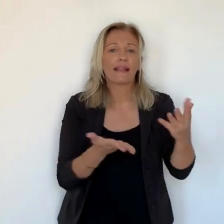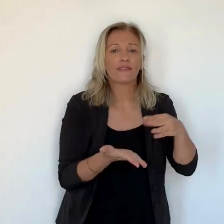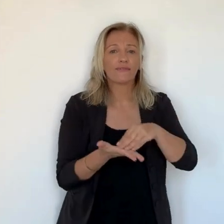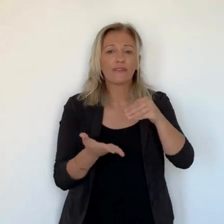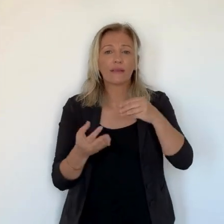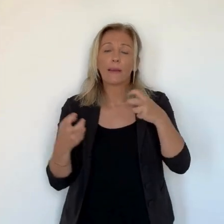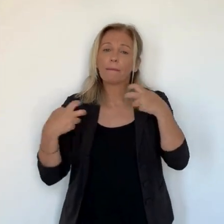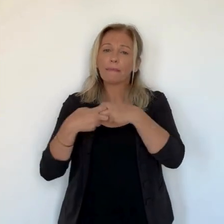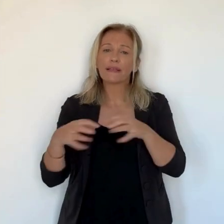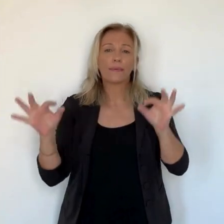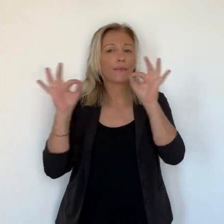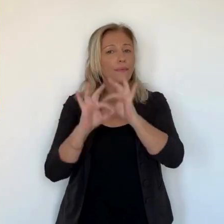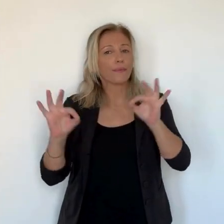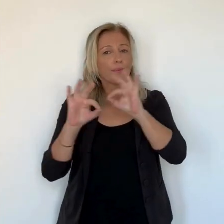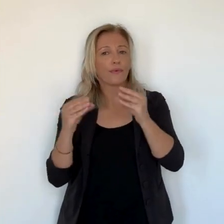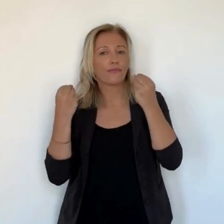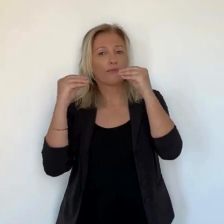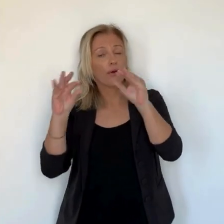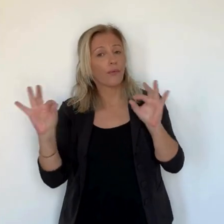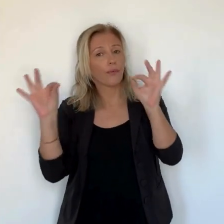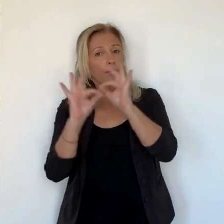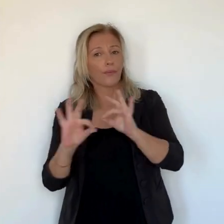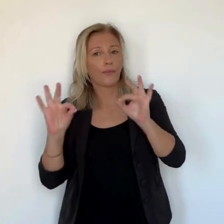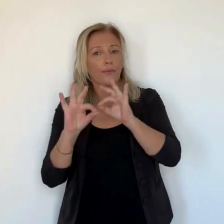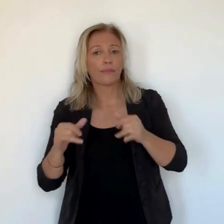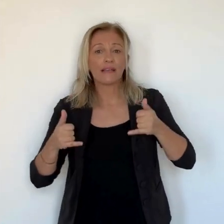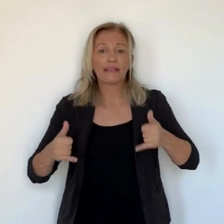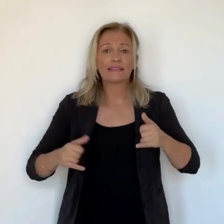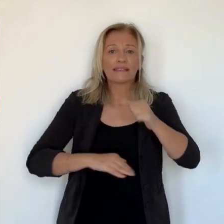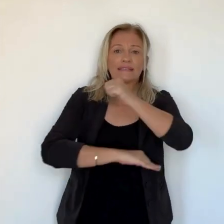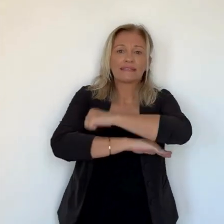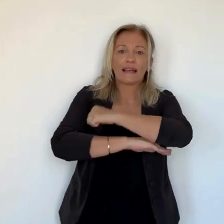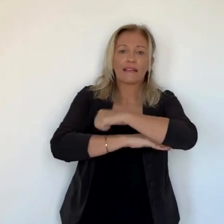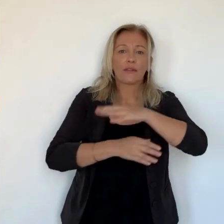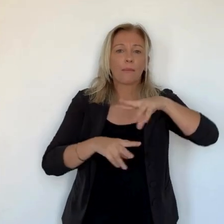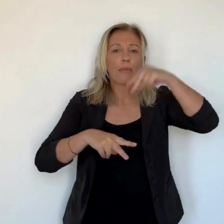et sans vendeur. Ici, c'est le stand des plants de figuiers locaux.